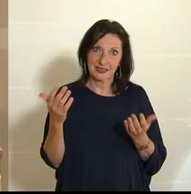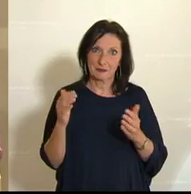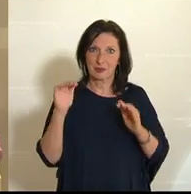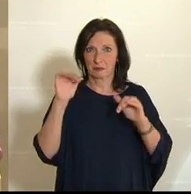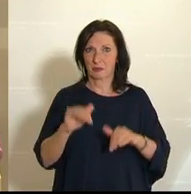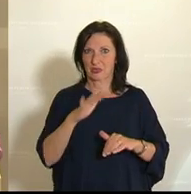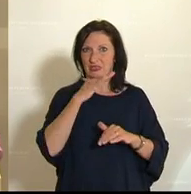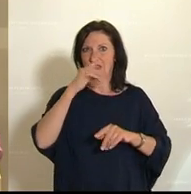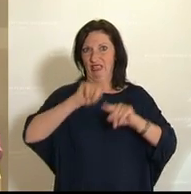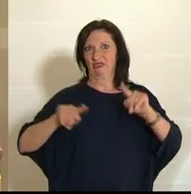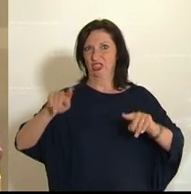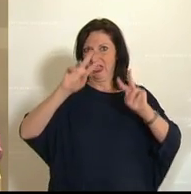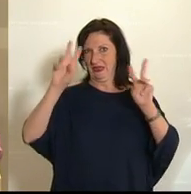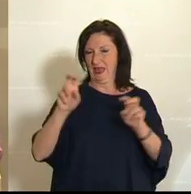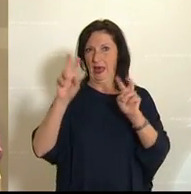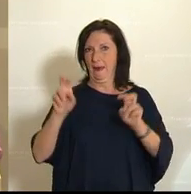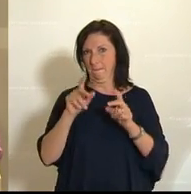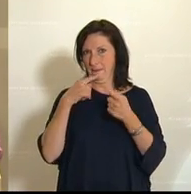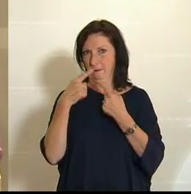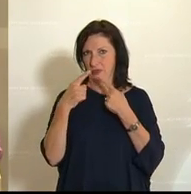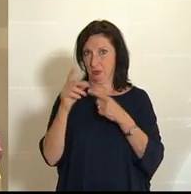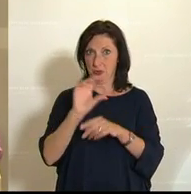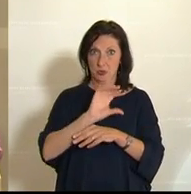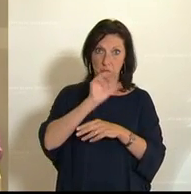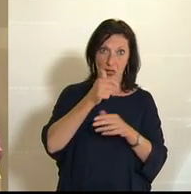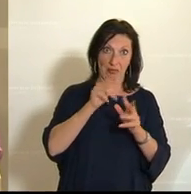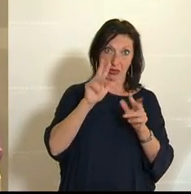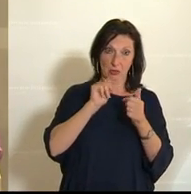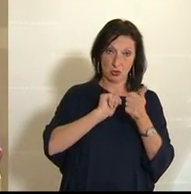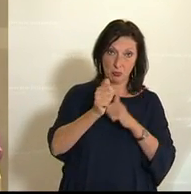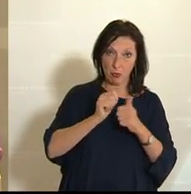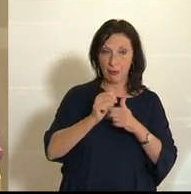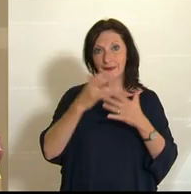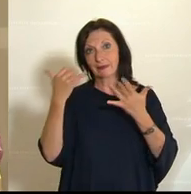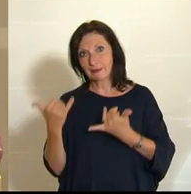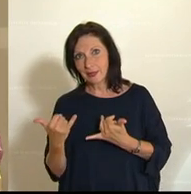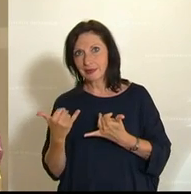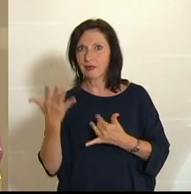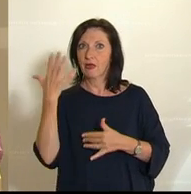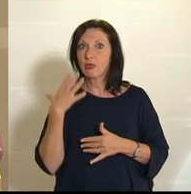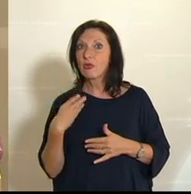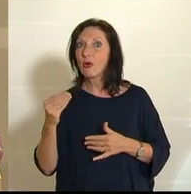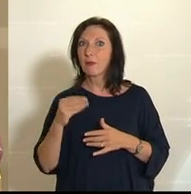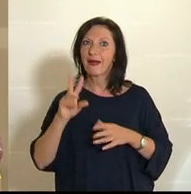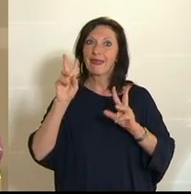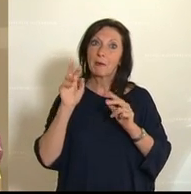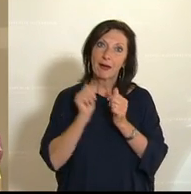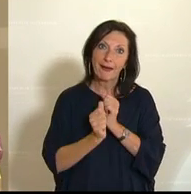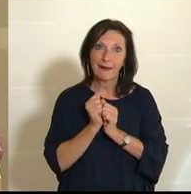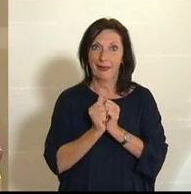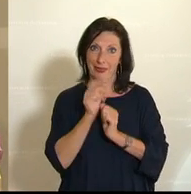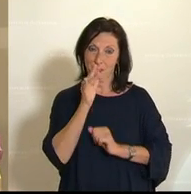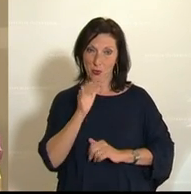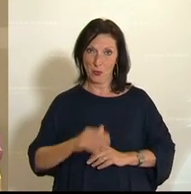über sehr viele Themen reden. Zuerst die intensive Diskussion jetzt über den Sport. Jetzt darf ich mich nochmals mit dem Rechnungshof